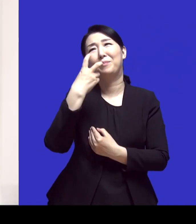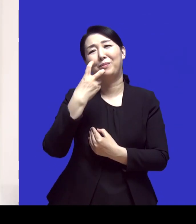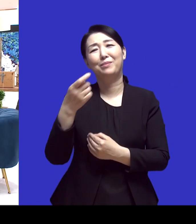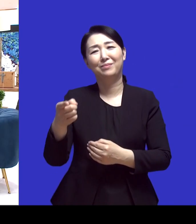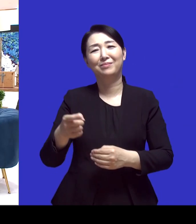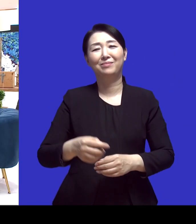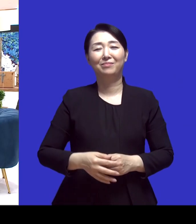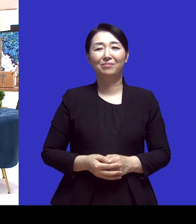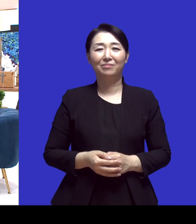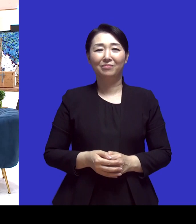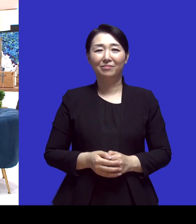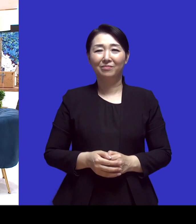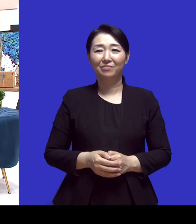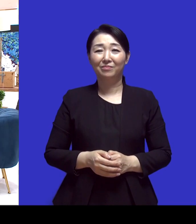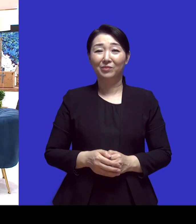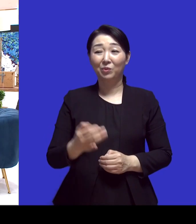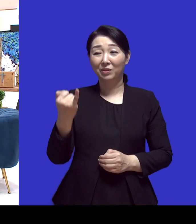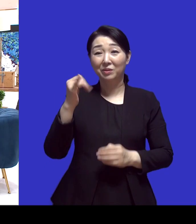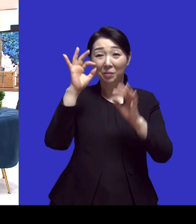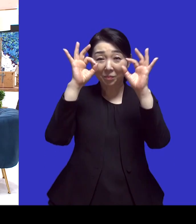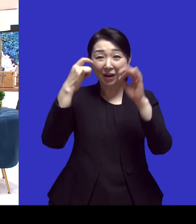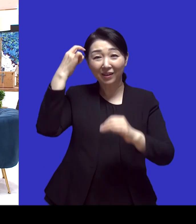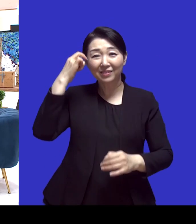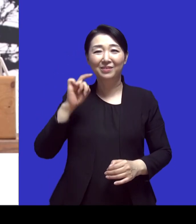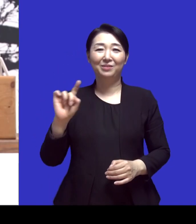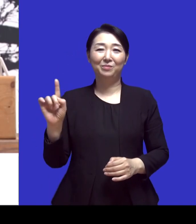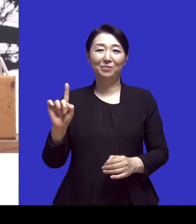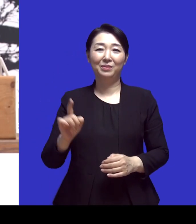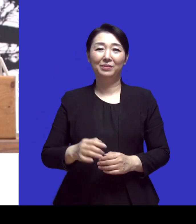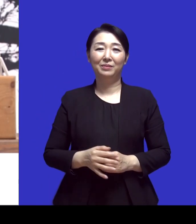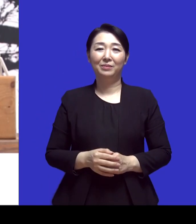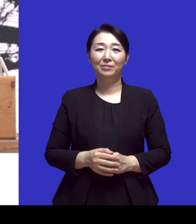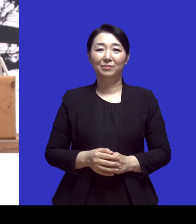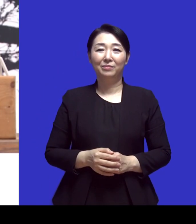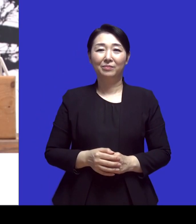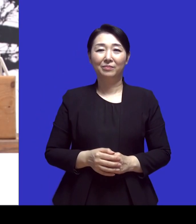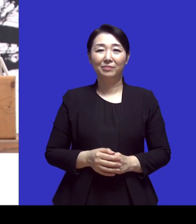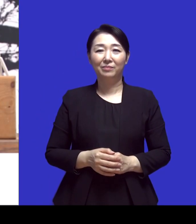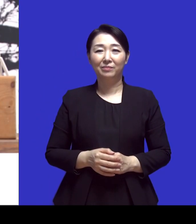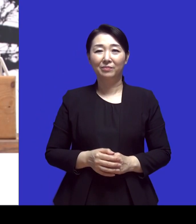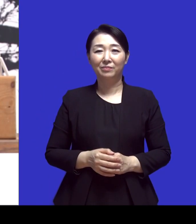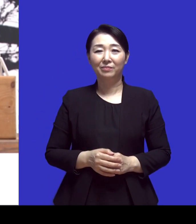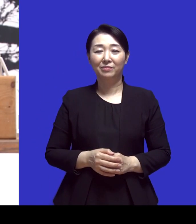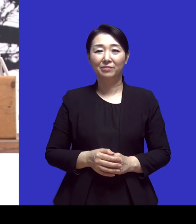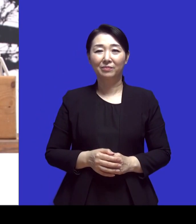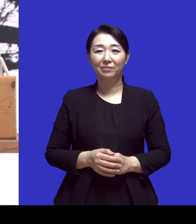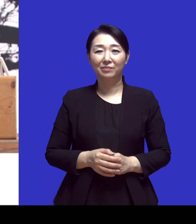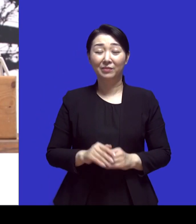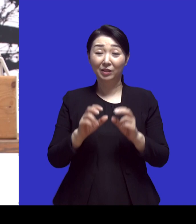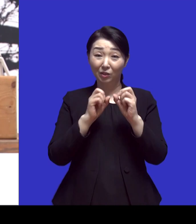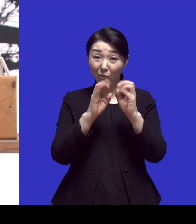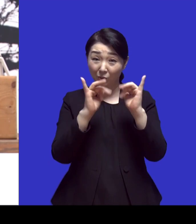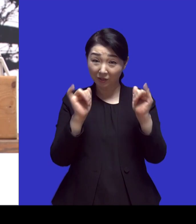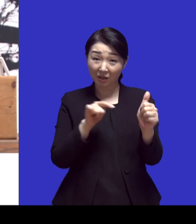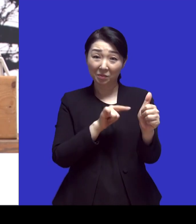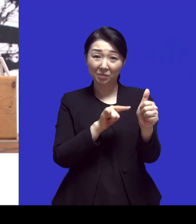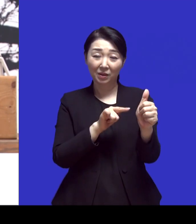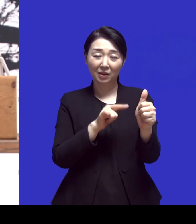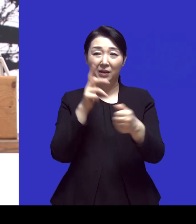아휴 오늘 연예의 자매 어떻게 들으셨어요? 아 그 아까 그 선교사님께서